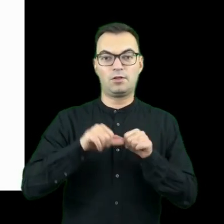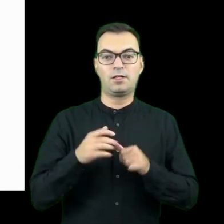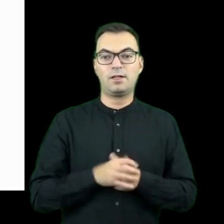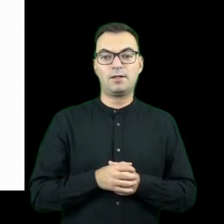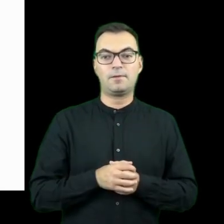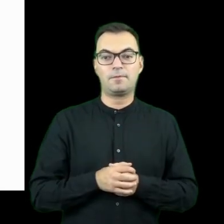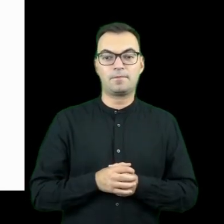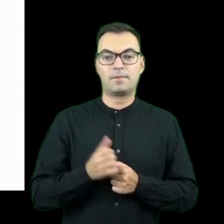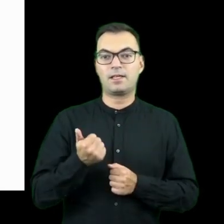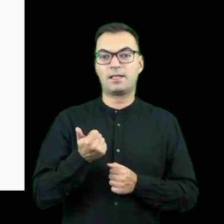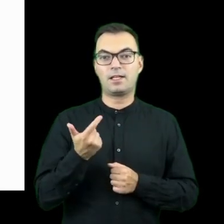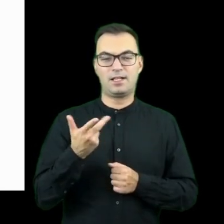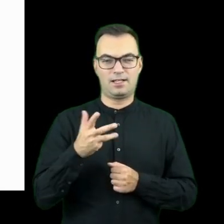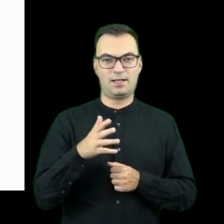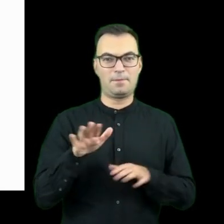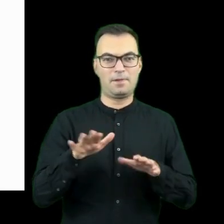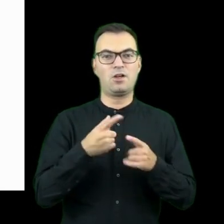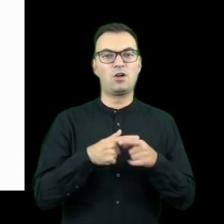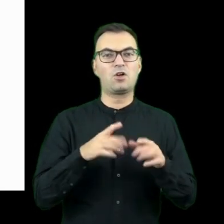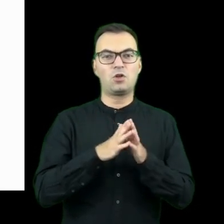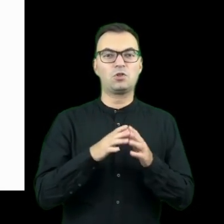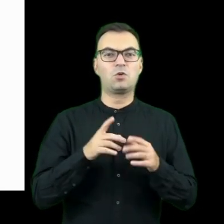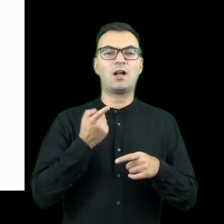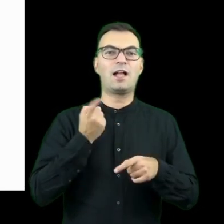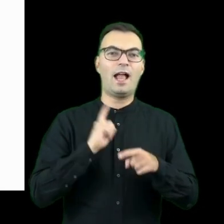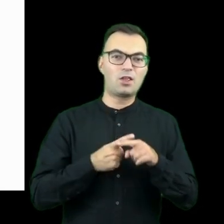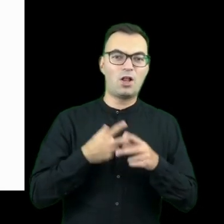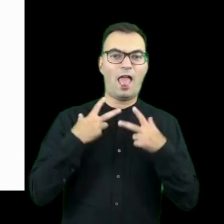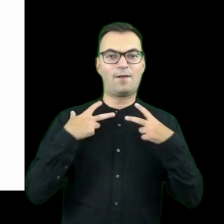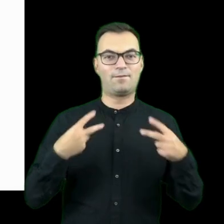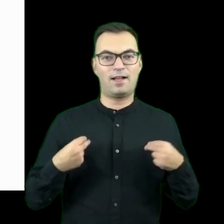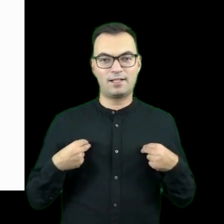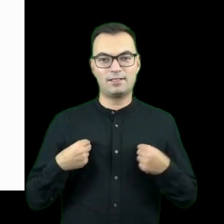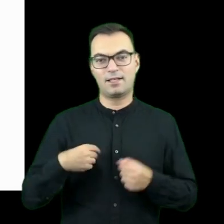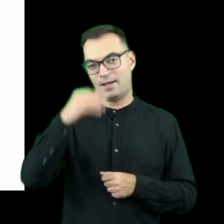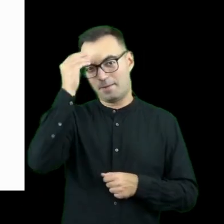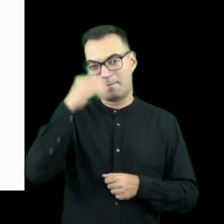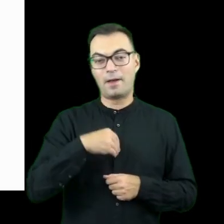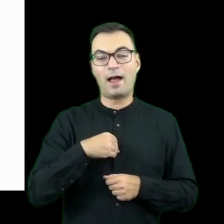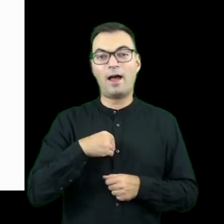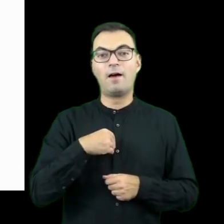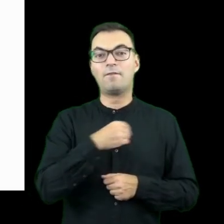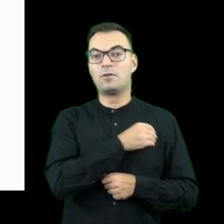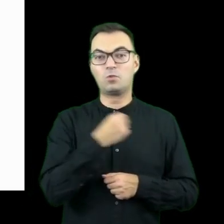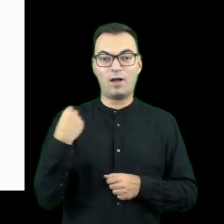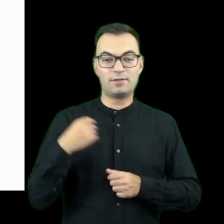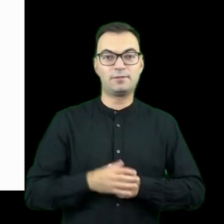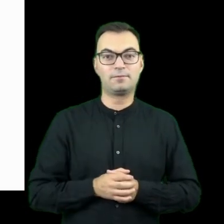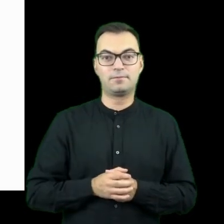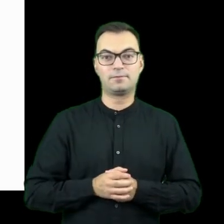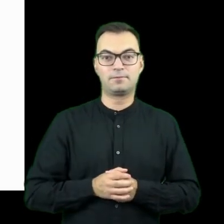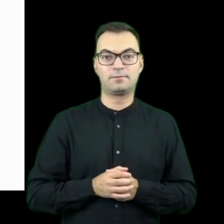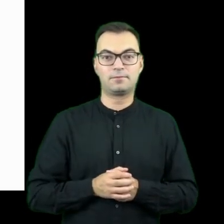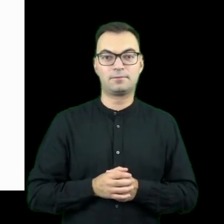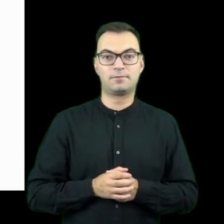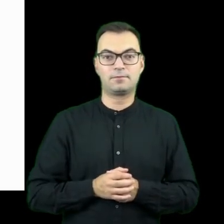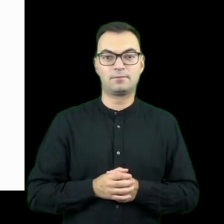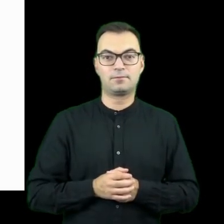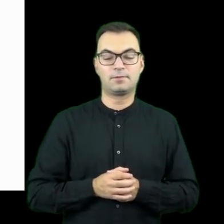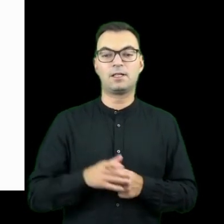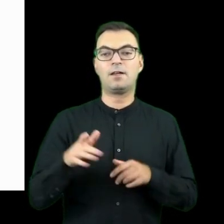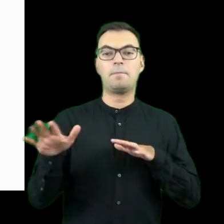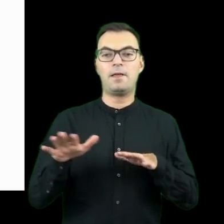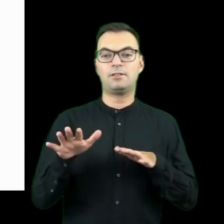kilka miejscowych kościołów katolickich, ewangelickich i prawosławnych zorganizowało wydarzenia w swoich